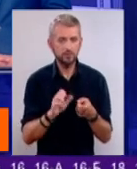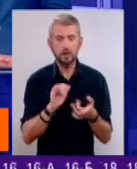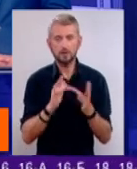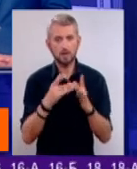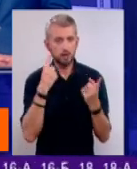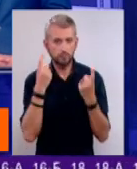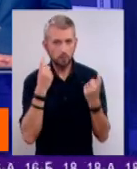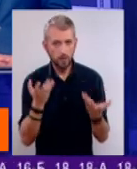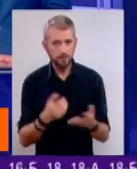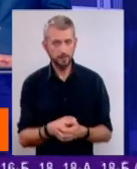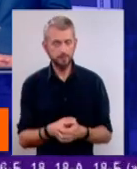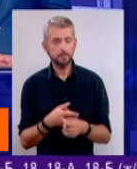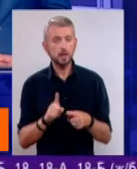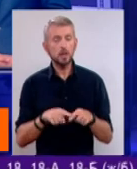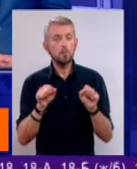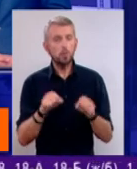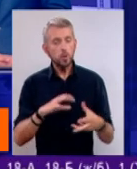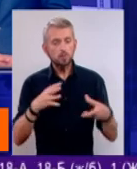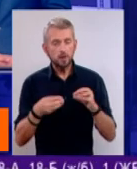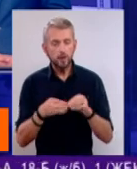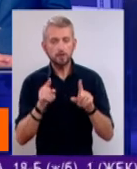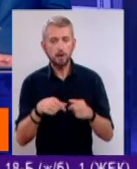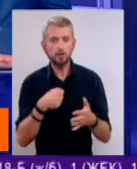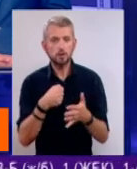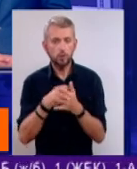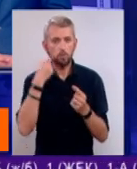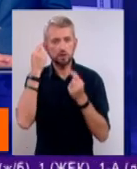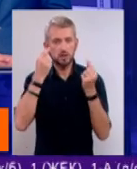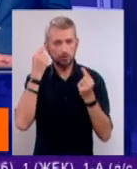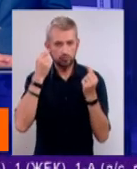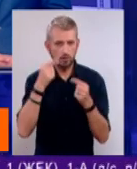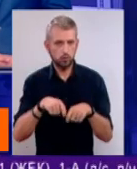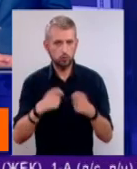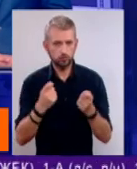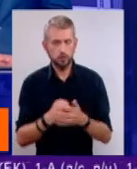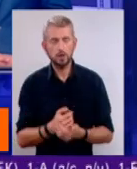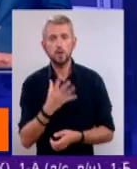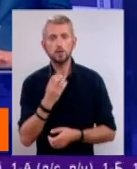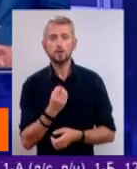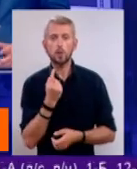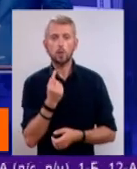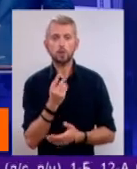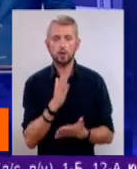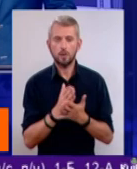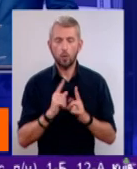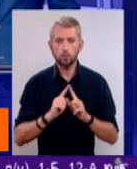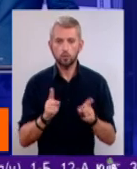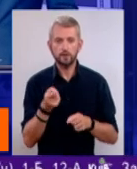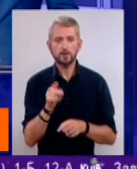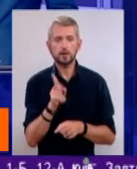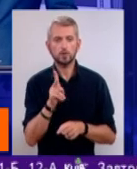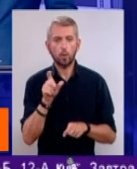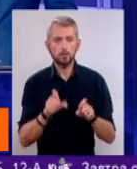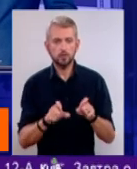-інформація. Тобто це може привести і навіть до психічних порушень. Ще одна є особливість ті, які